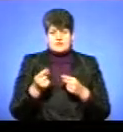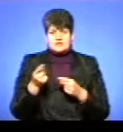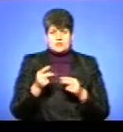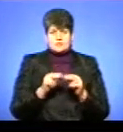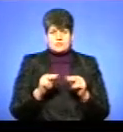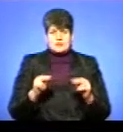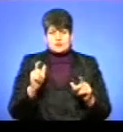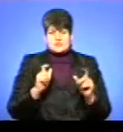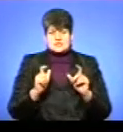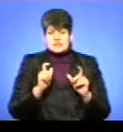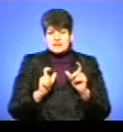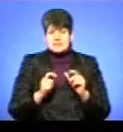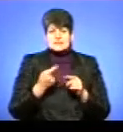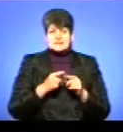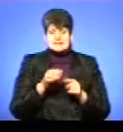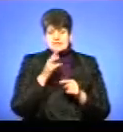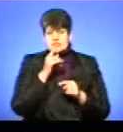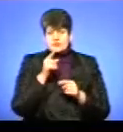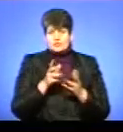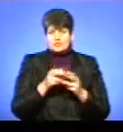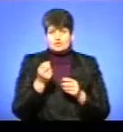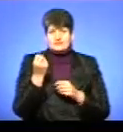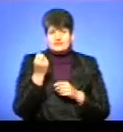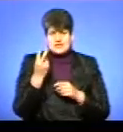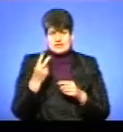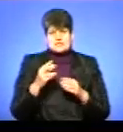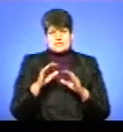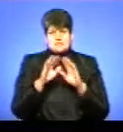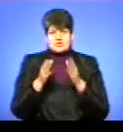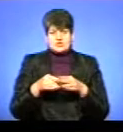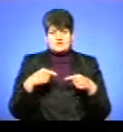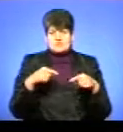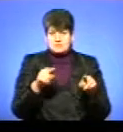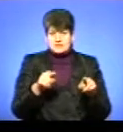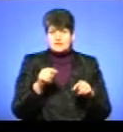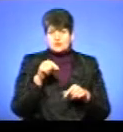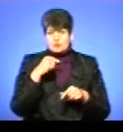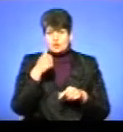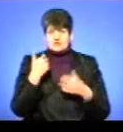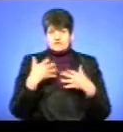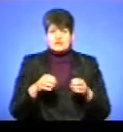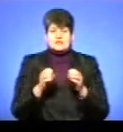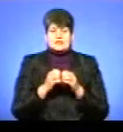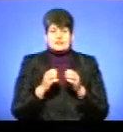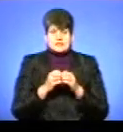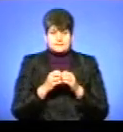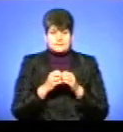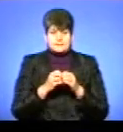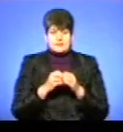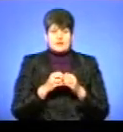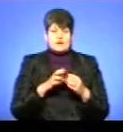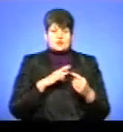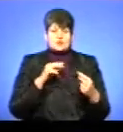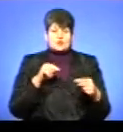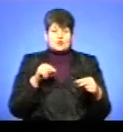педуніверситету. За цей час на його рахунку 12 забитих м'ячів. З них цьогоріч 10. На суперника ми були налаштовані досить